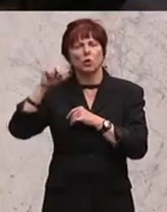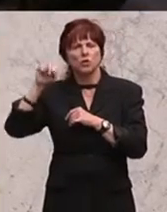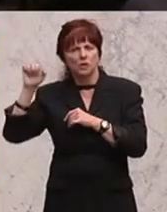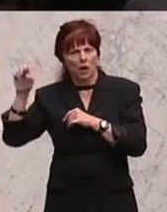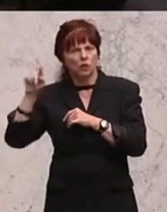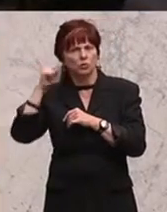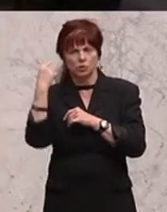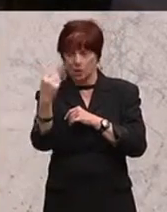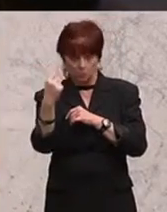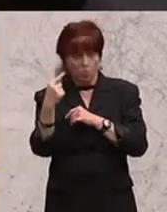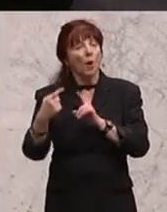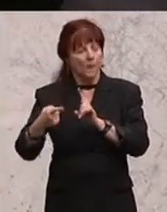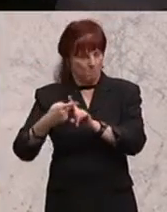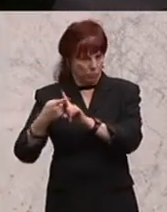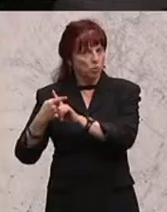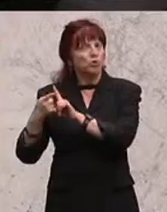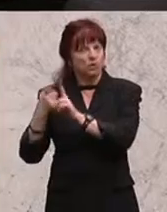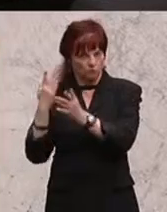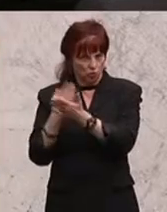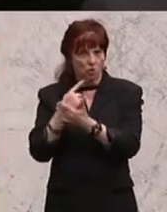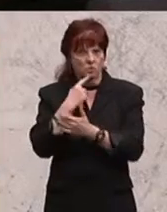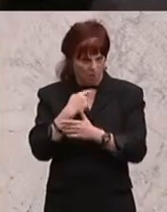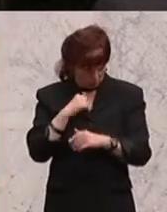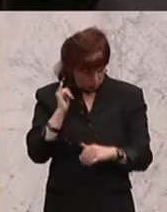durchaus einiges Positives von dir gegeben.